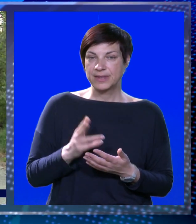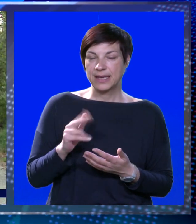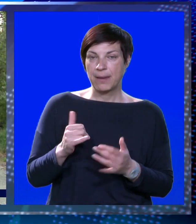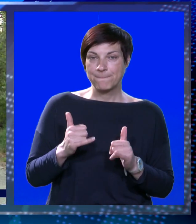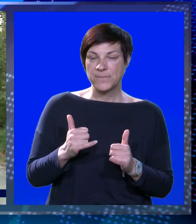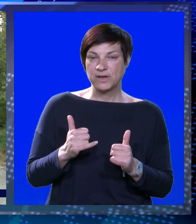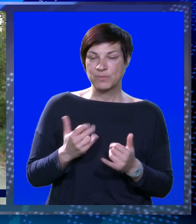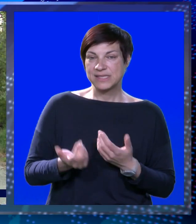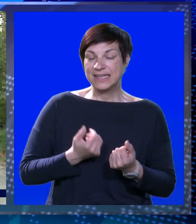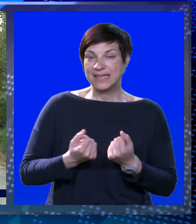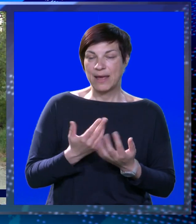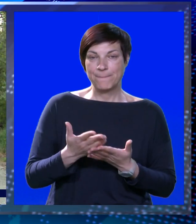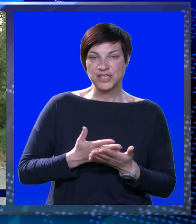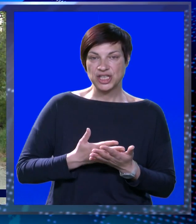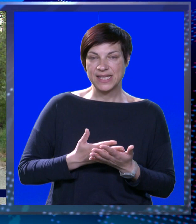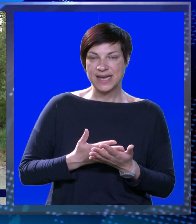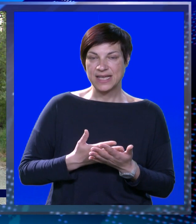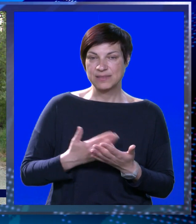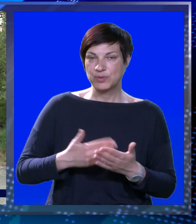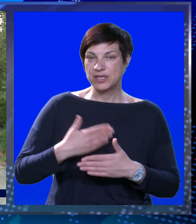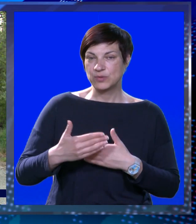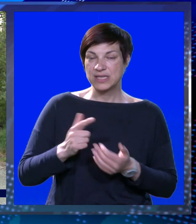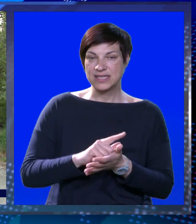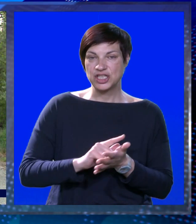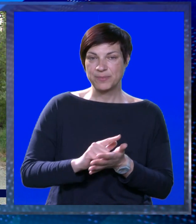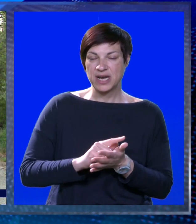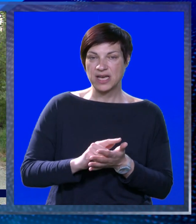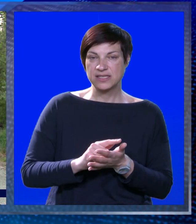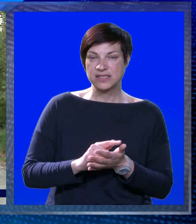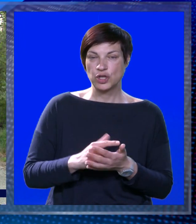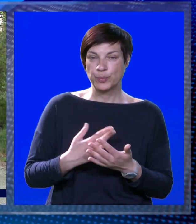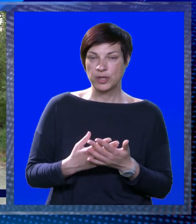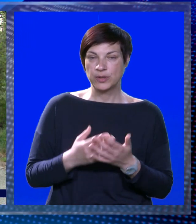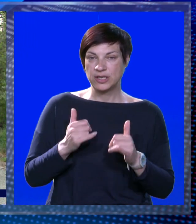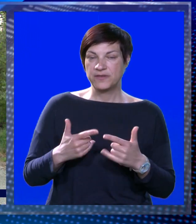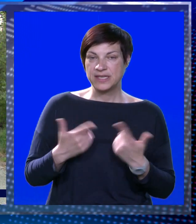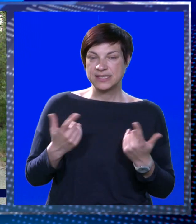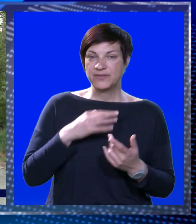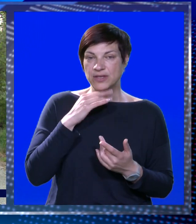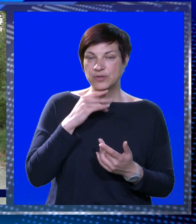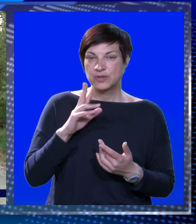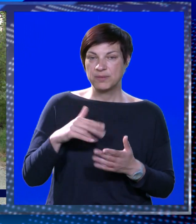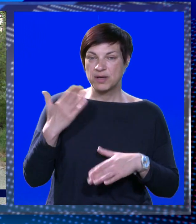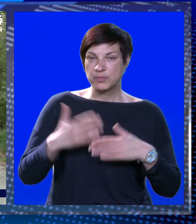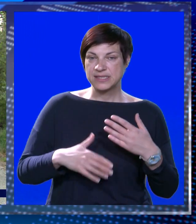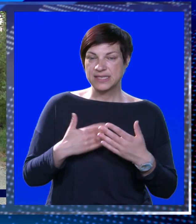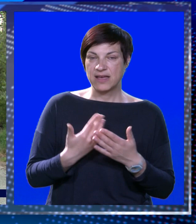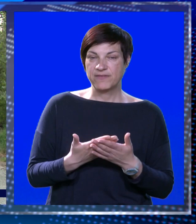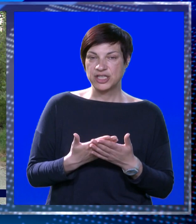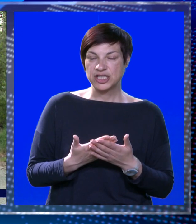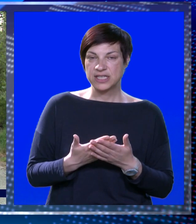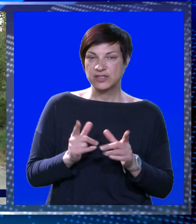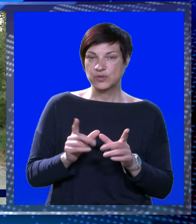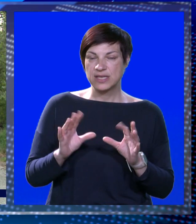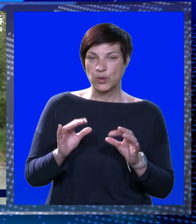evo, znači, imamo sad malo dinamičan raspored u sljedećem razdoblju. Ovaj sad vikend, u subotu imamo završnicu